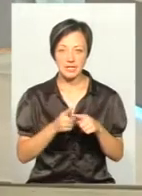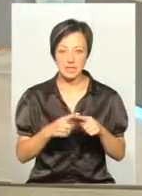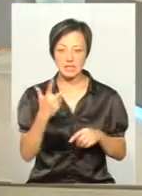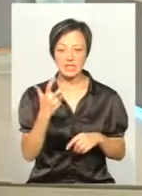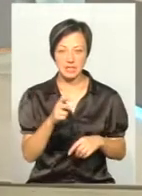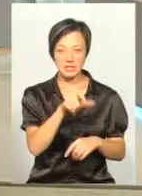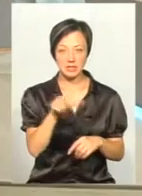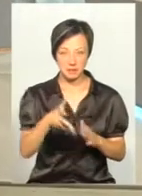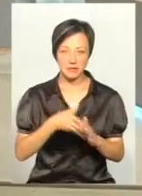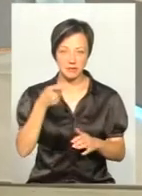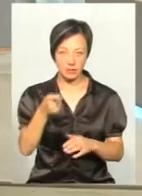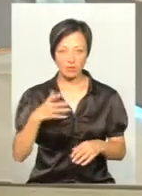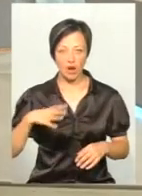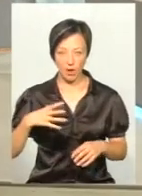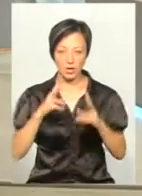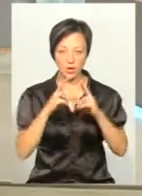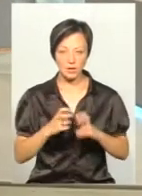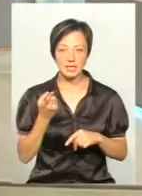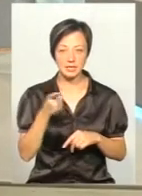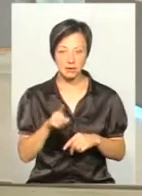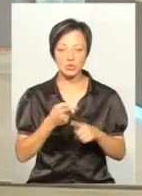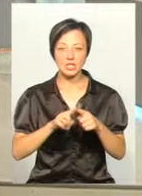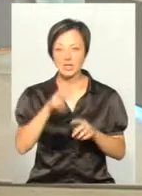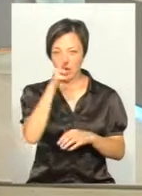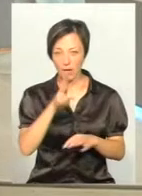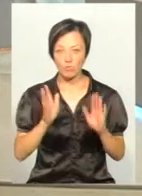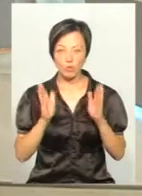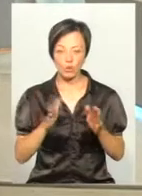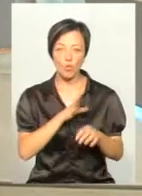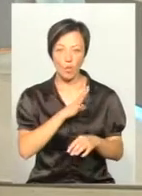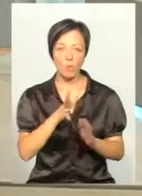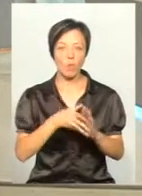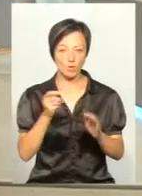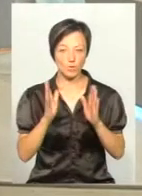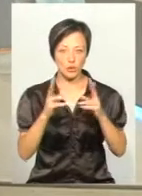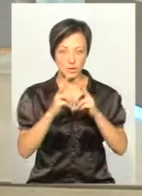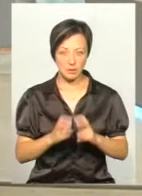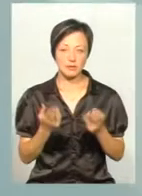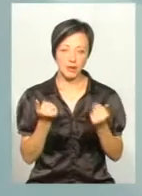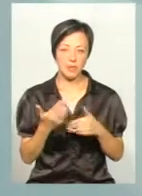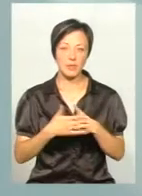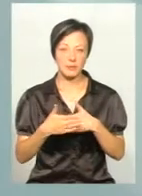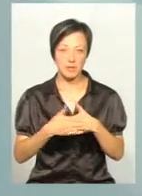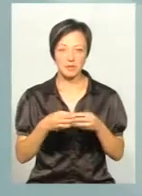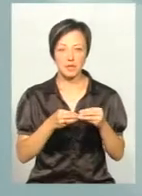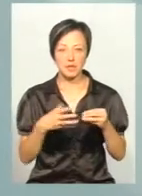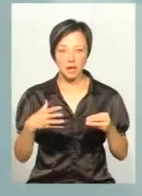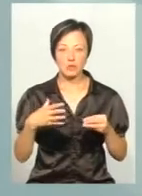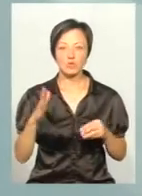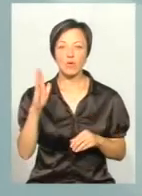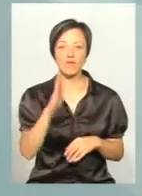звернень, які вже чекають на розгляд, це якраз ті, які за квартал були подані і будуть розглянути? Так, десь приблизно 15